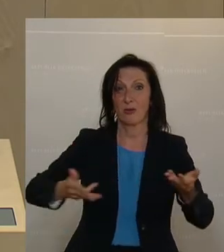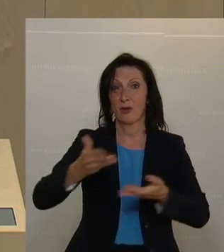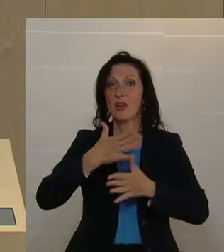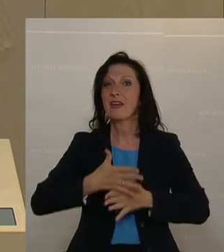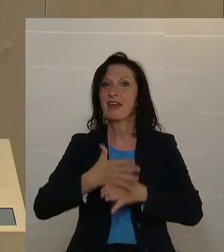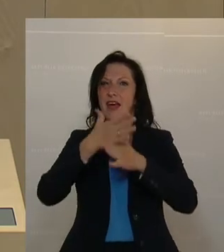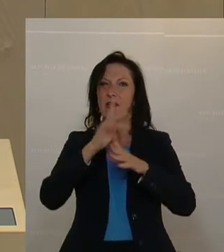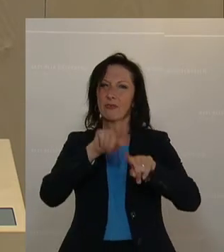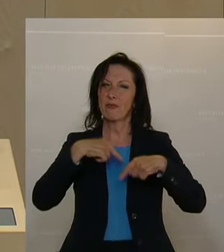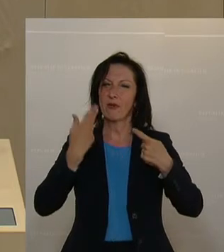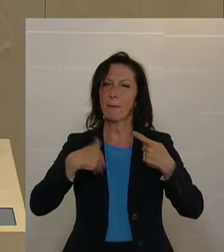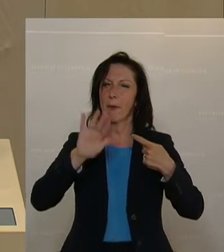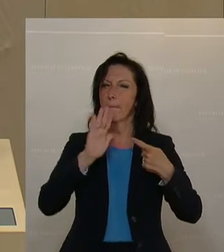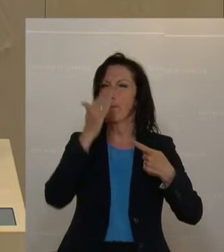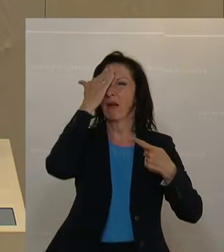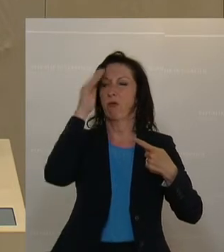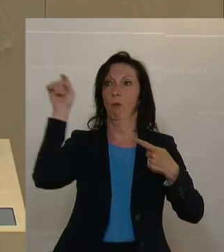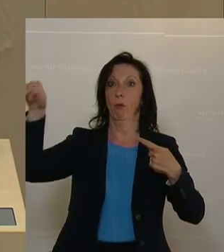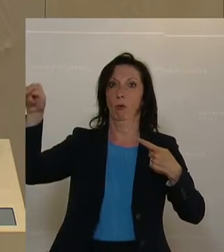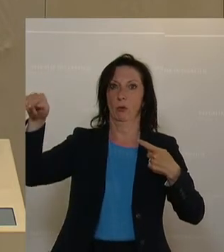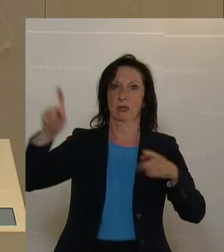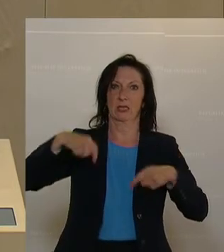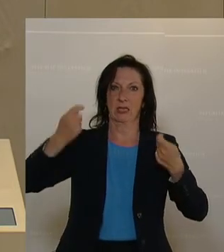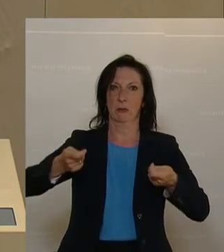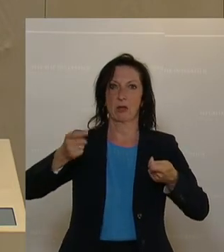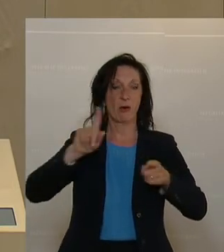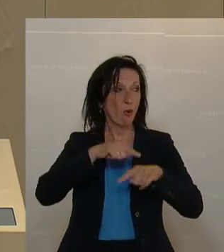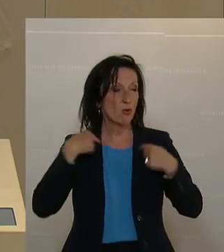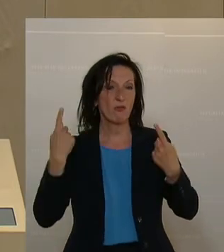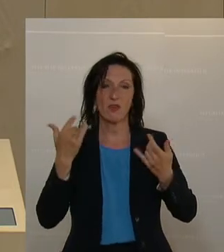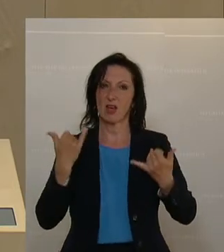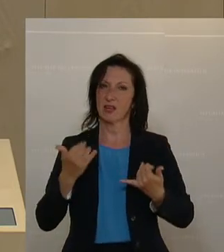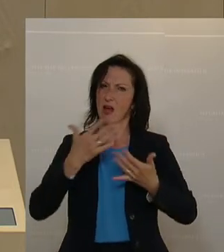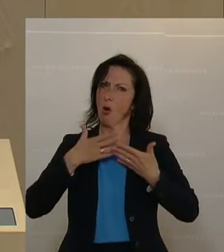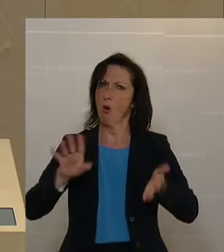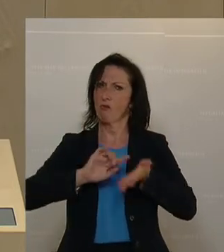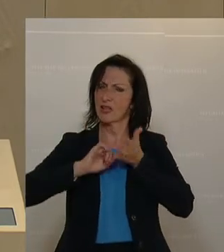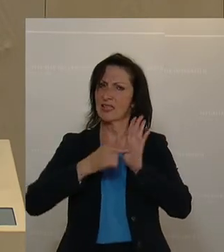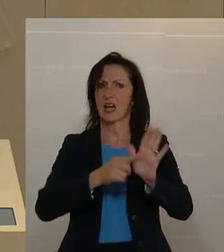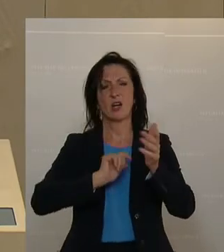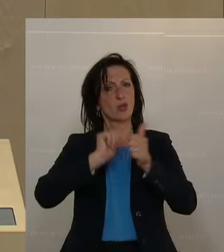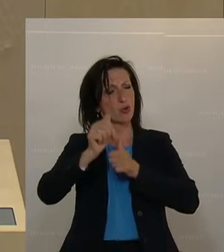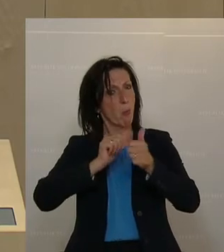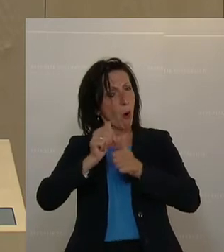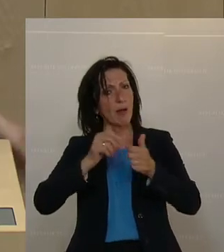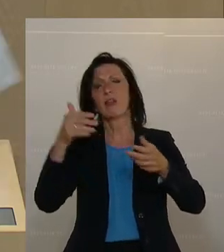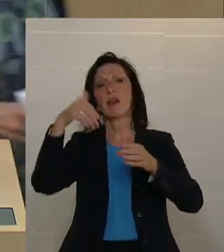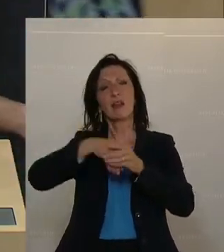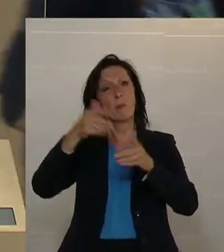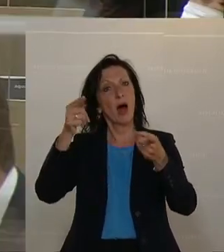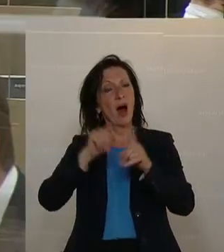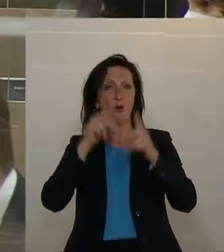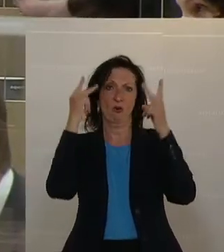genauer hinschauen und dass wir sichtbar machen, dass Menschenrechte auch im Sport unteilbar sind. Danke.